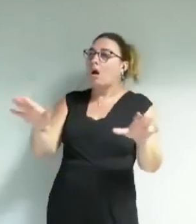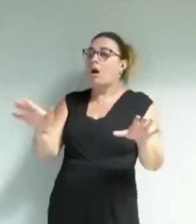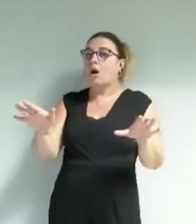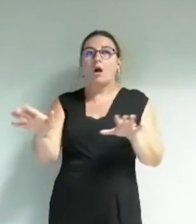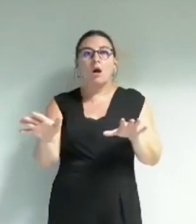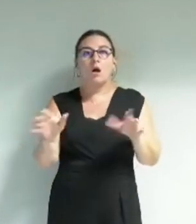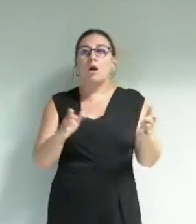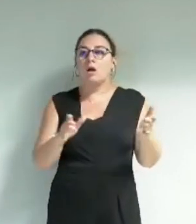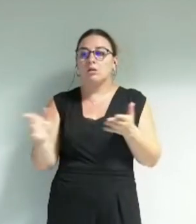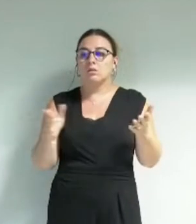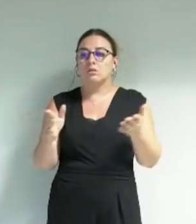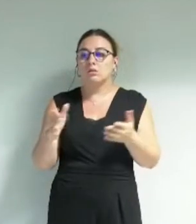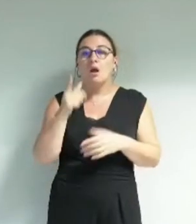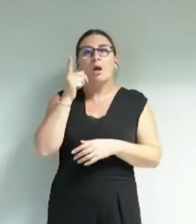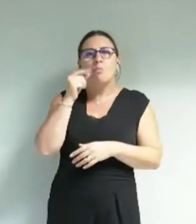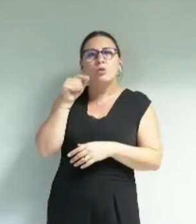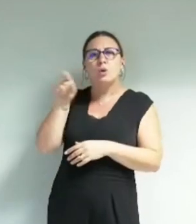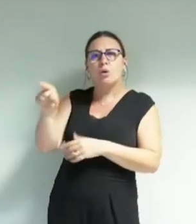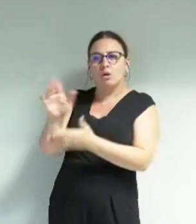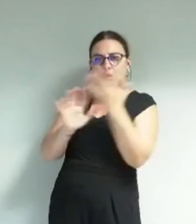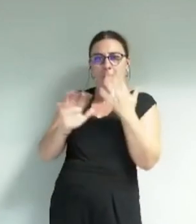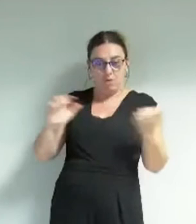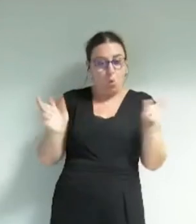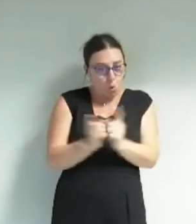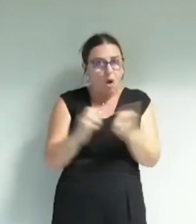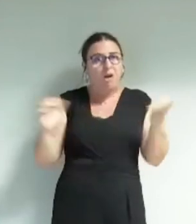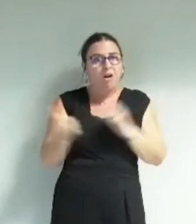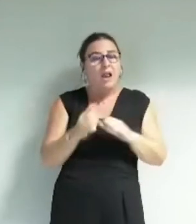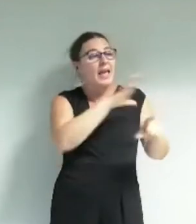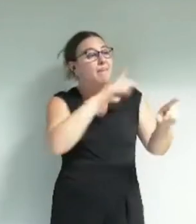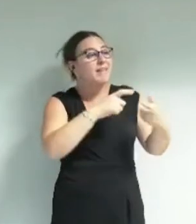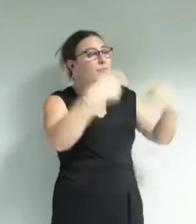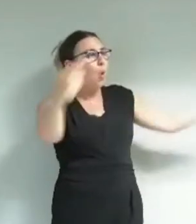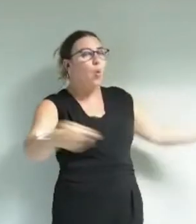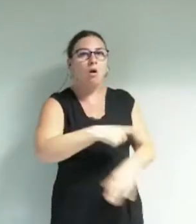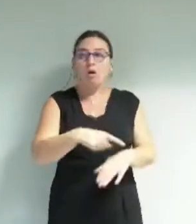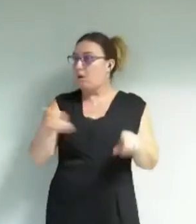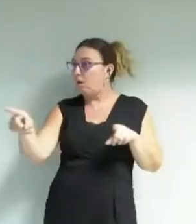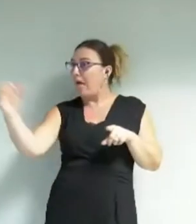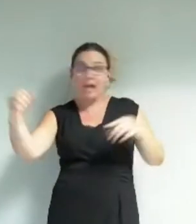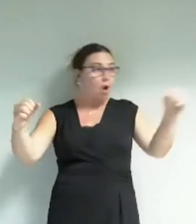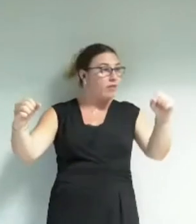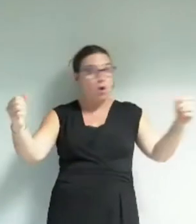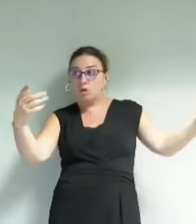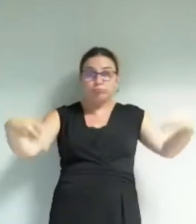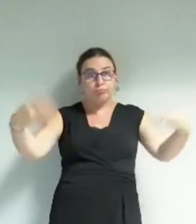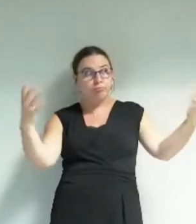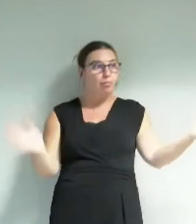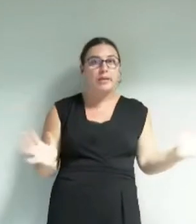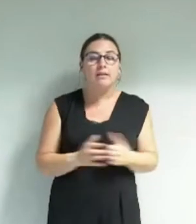alors monsieur Oben Recep trouve que mon intervention est trop courte et madame Sénatienne Po trouve qu'elle est trop longue alors il faudrait quand même vous mettre d'accord entre vous